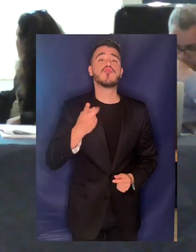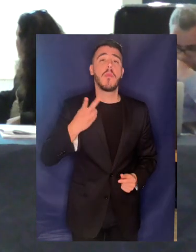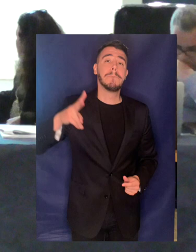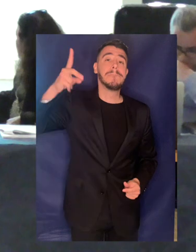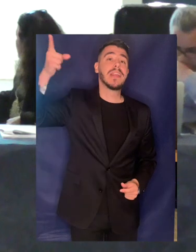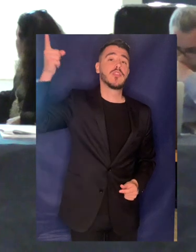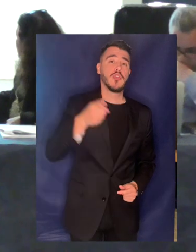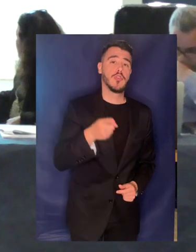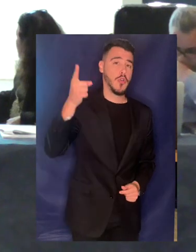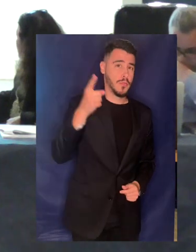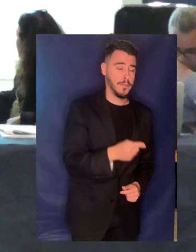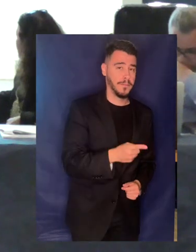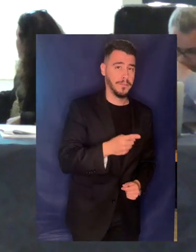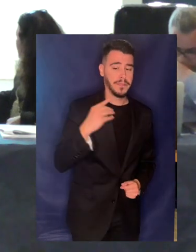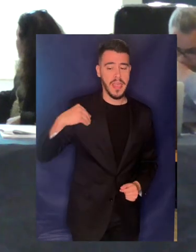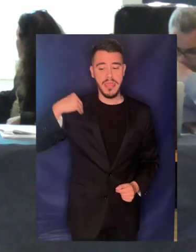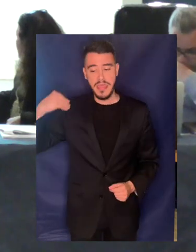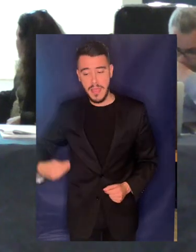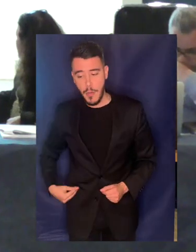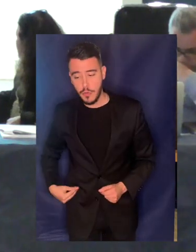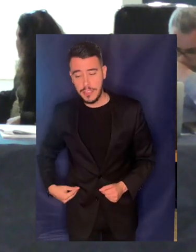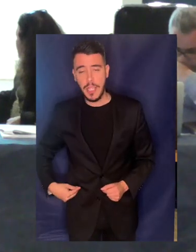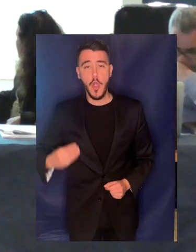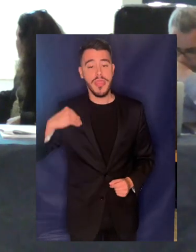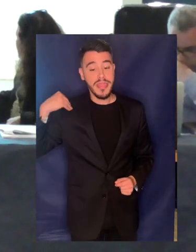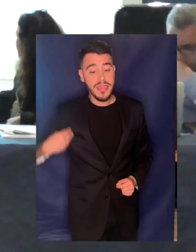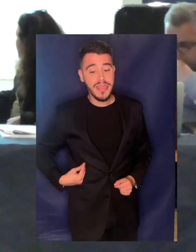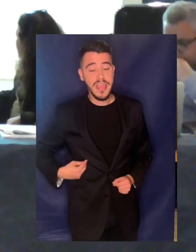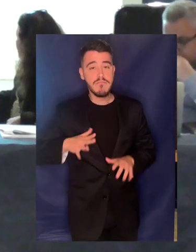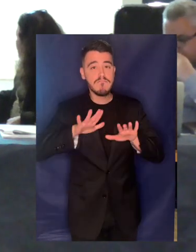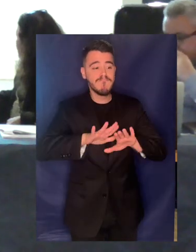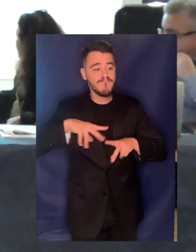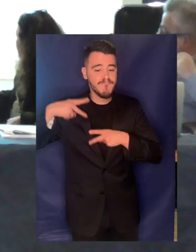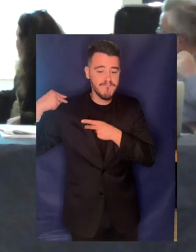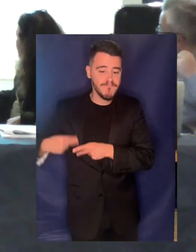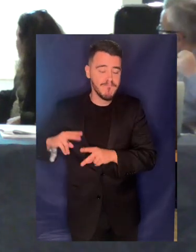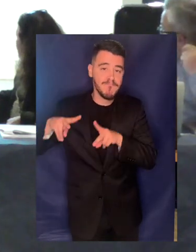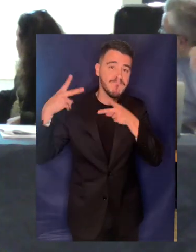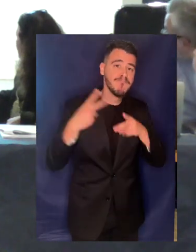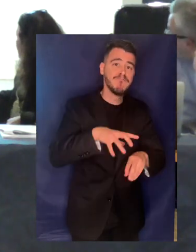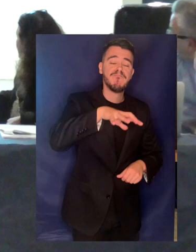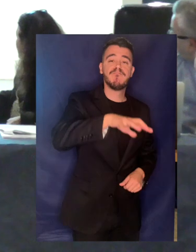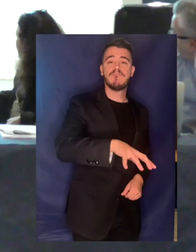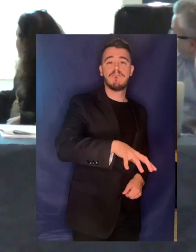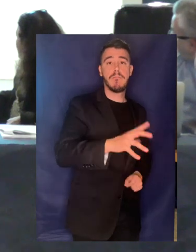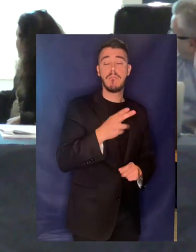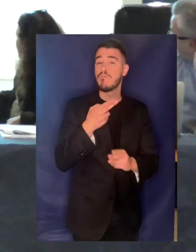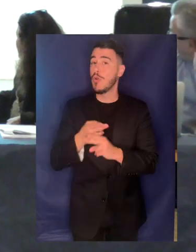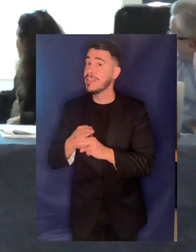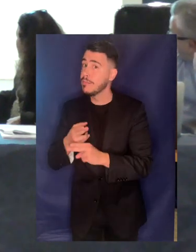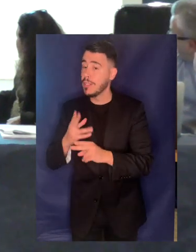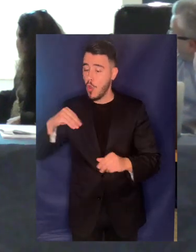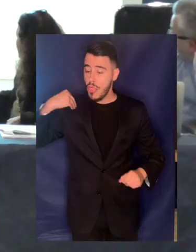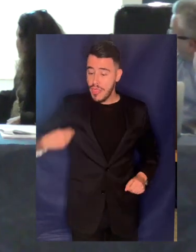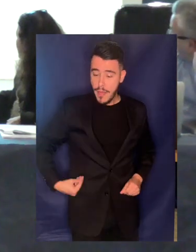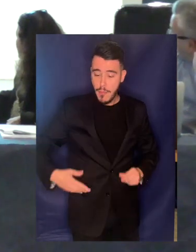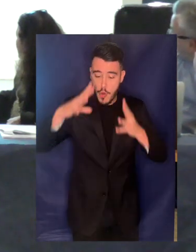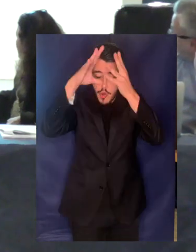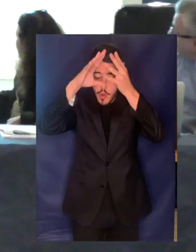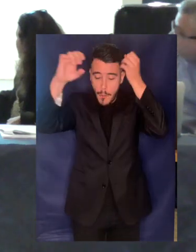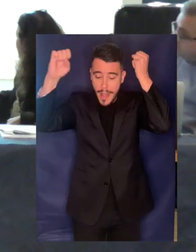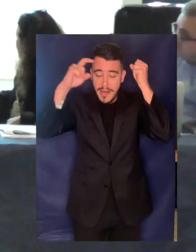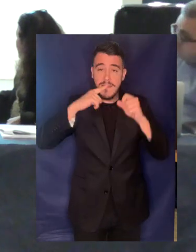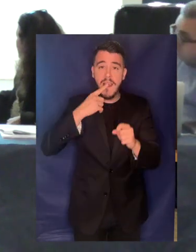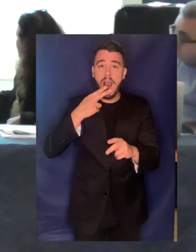έχουν δημοτικό ή διαδημοτικό χαρακτήρα οπότε βλέπουμε πόσο κρίσιμος είναι ο ρόλος της τοπικής αυτοδιοίκησης